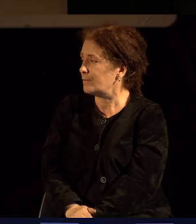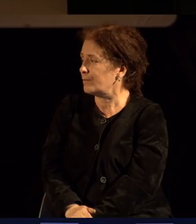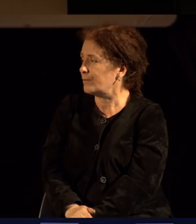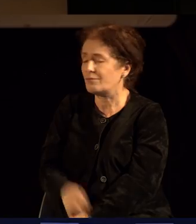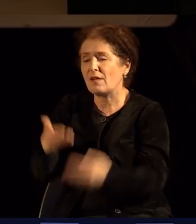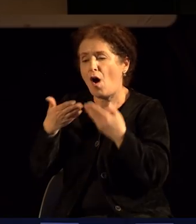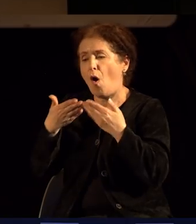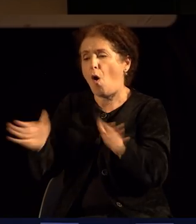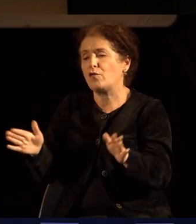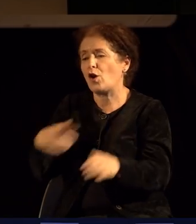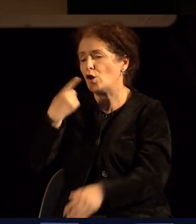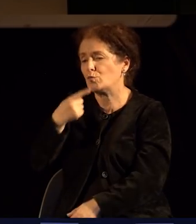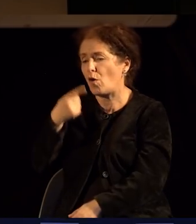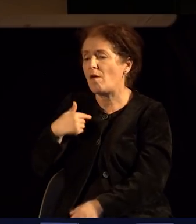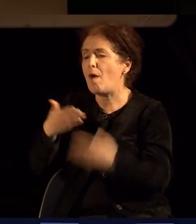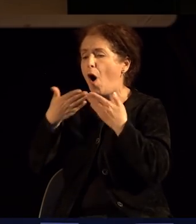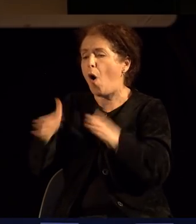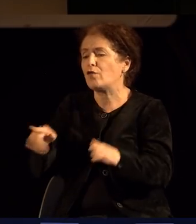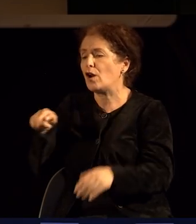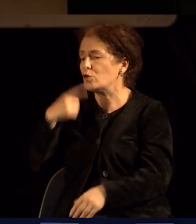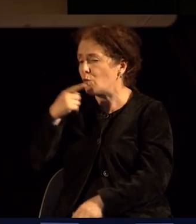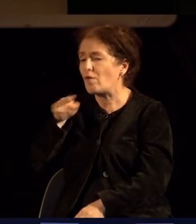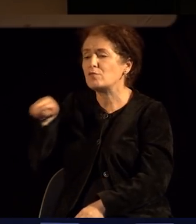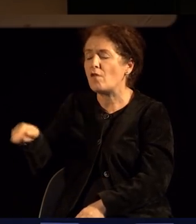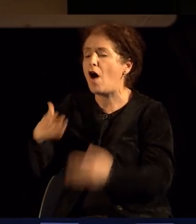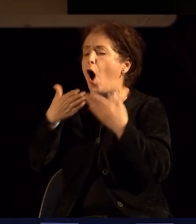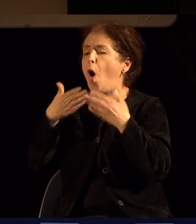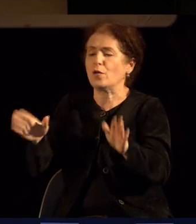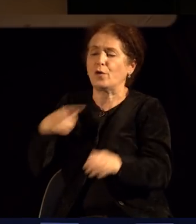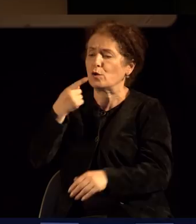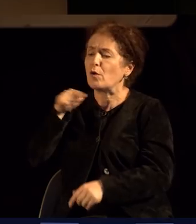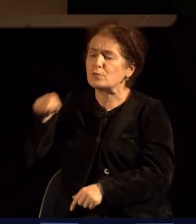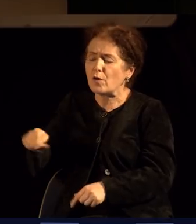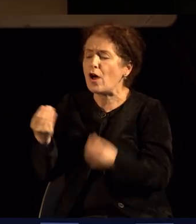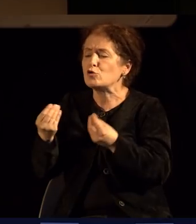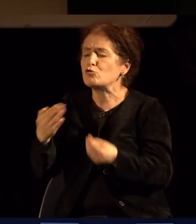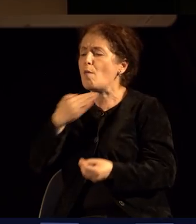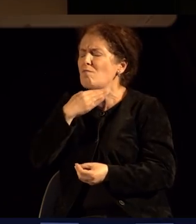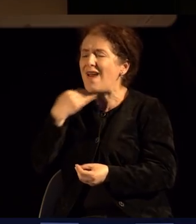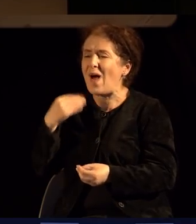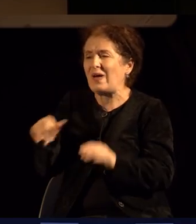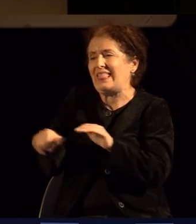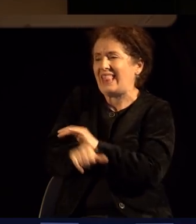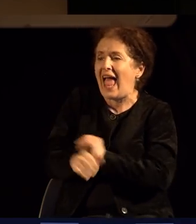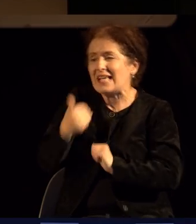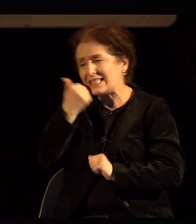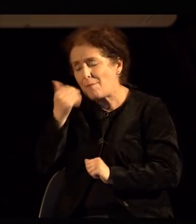Отворено сборувам за ова, затоа што мислам дека премногу табуа и